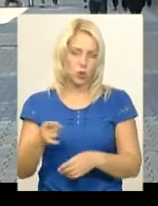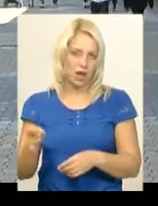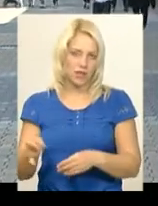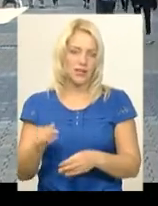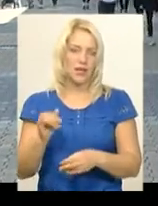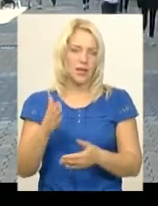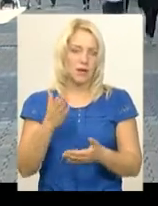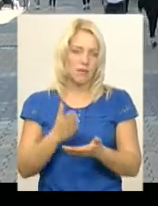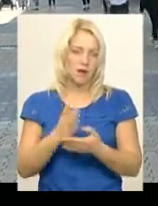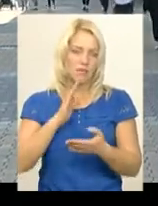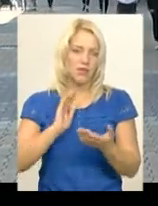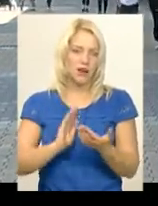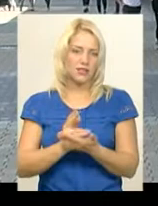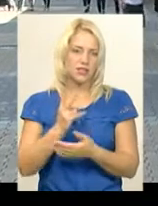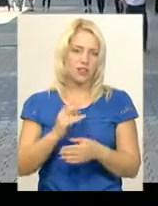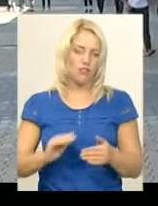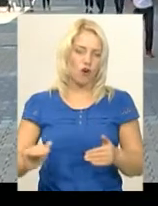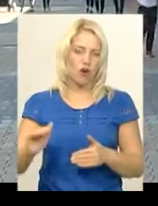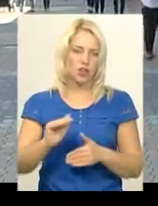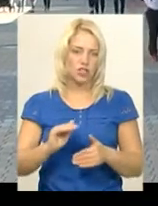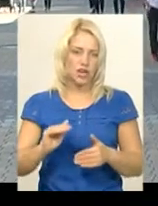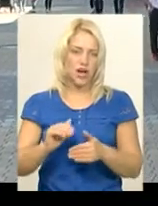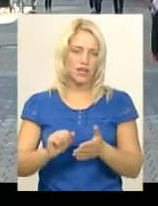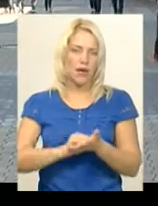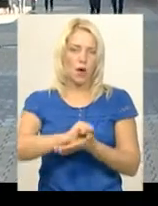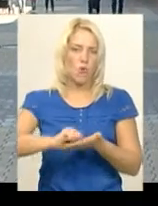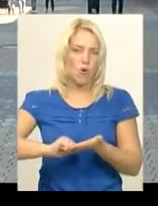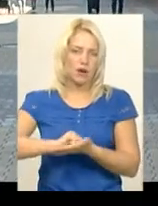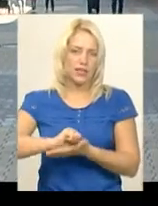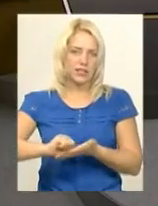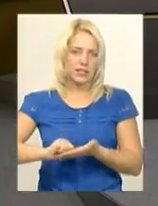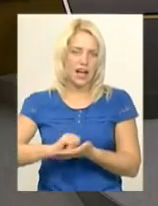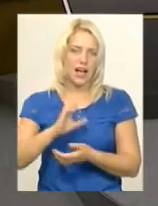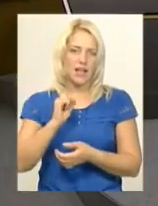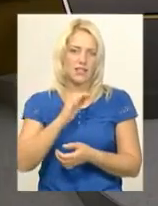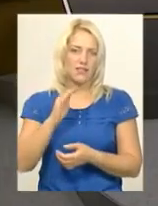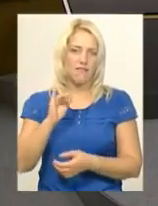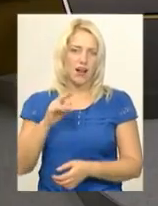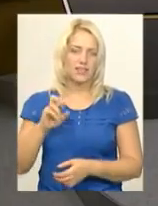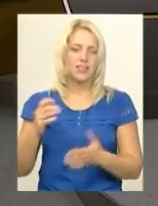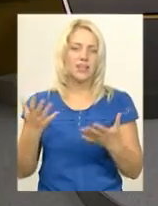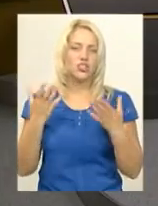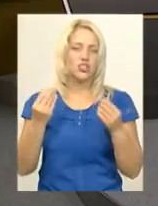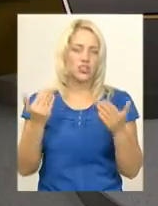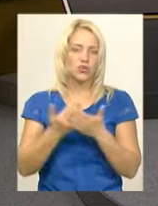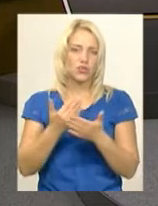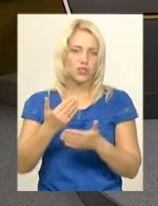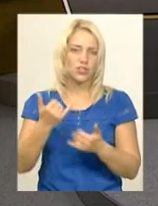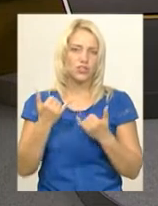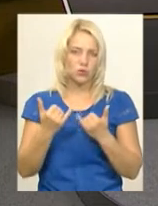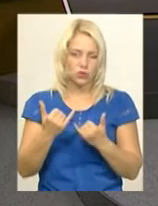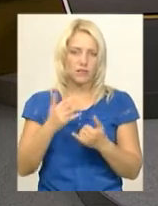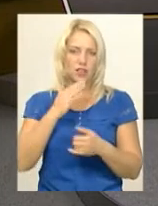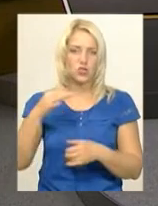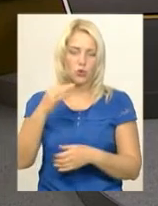І маємо якісне двошарове покриття з асфальтобетону. Які ще події відбулися сьогодні в